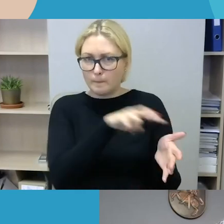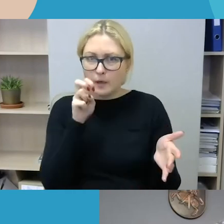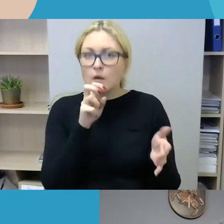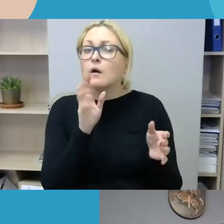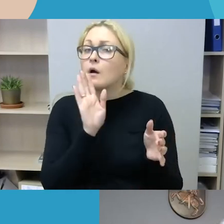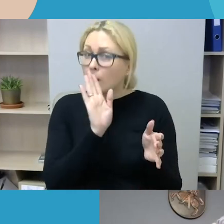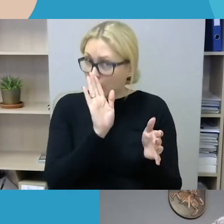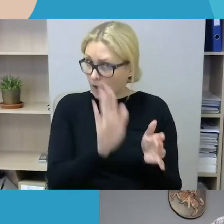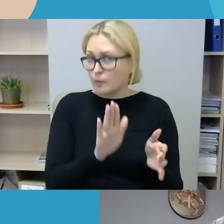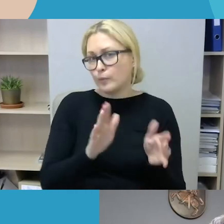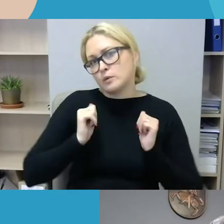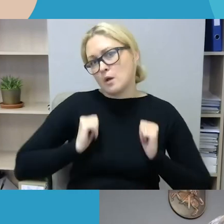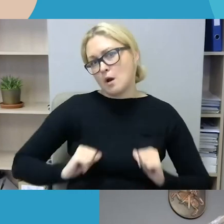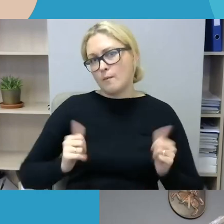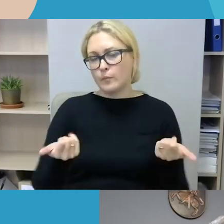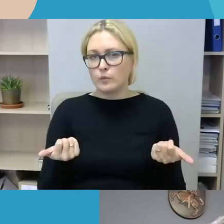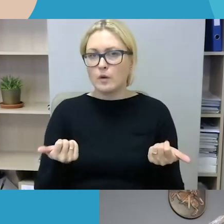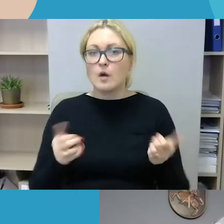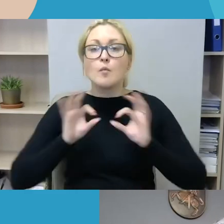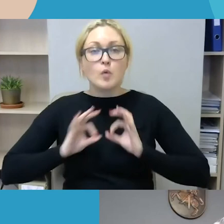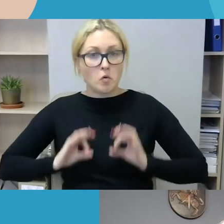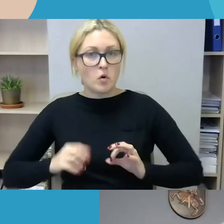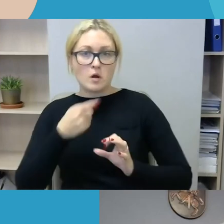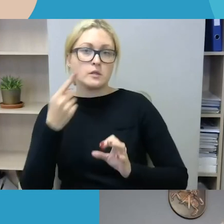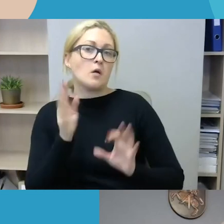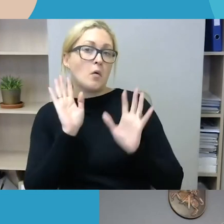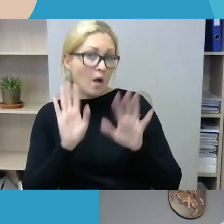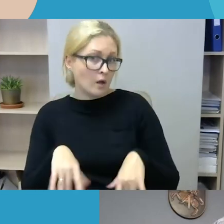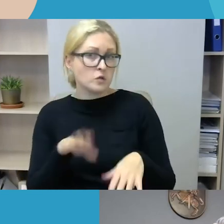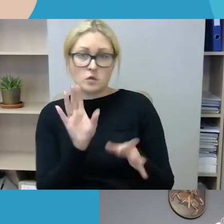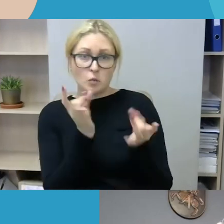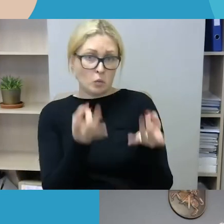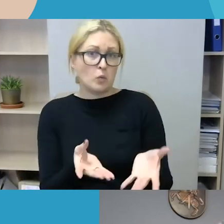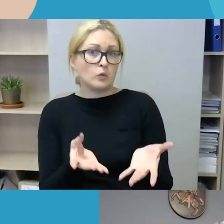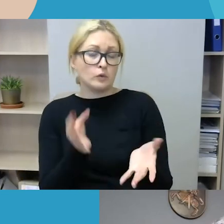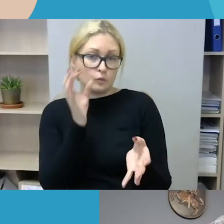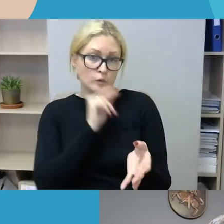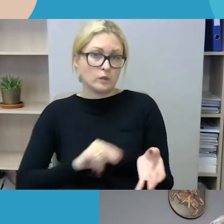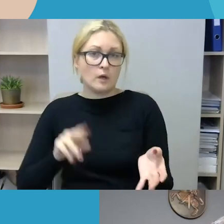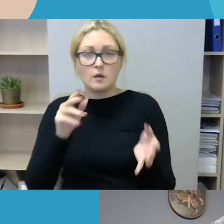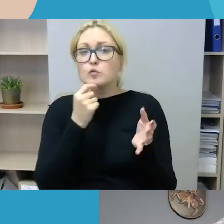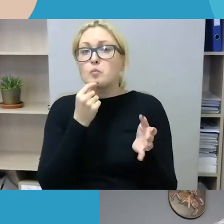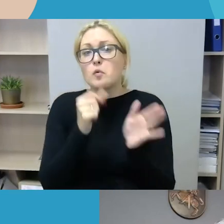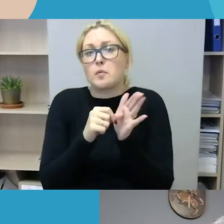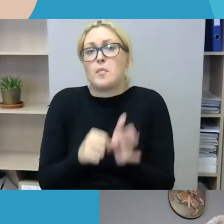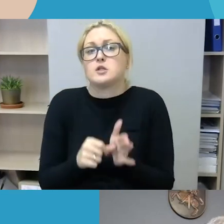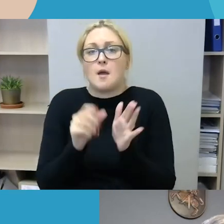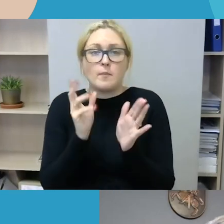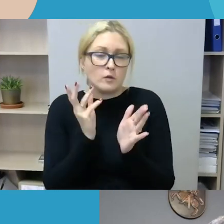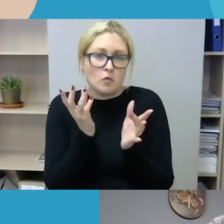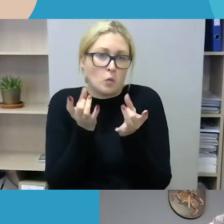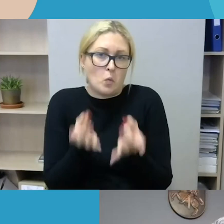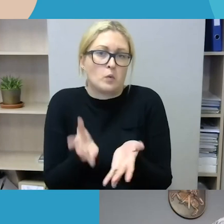kad, na, tai nėra nusikaltimas, ką padarė šis asmuo, nors galbūt ir kažkiek pažemino, išsakė tą nuomonę tikrai tokią, na,